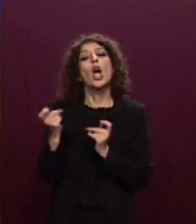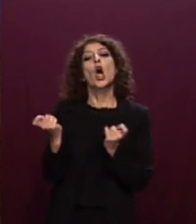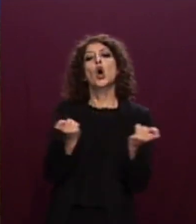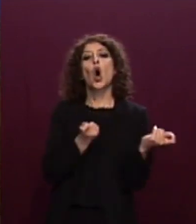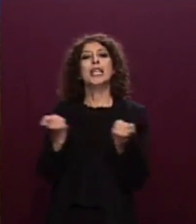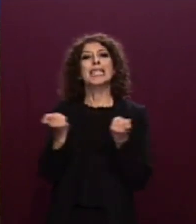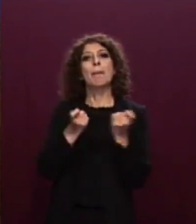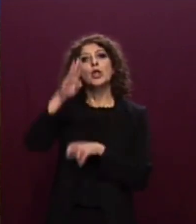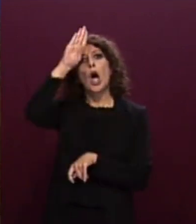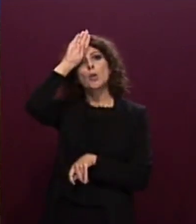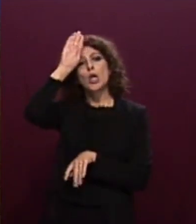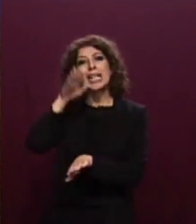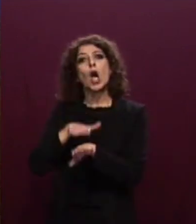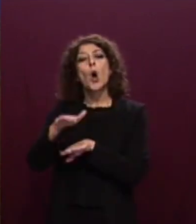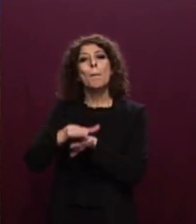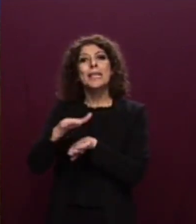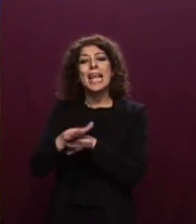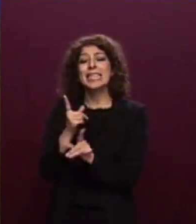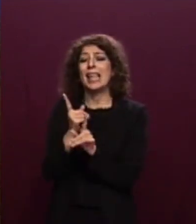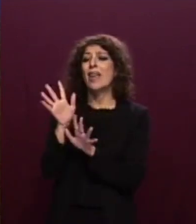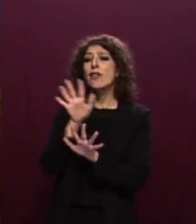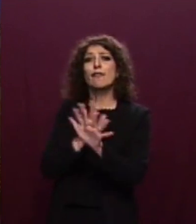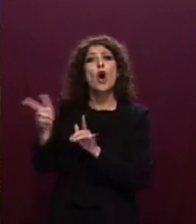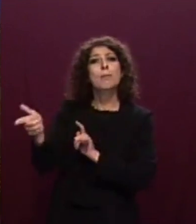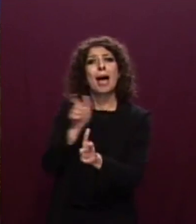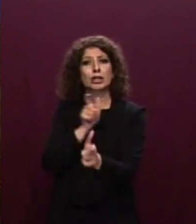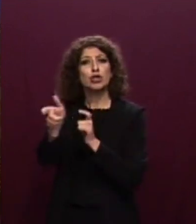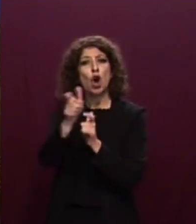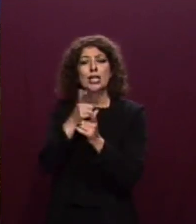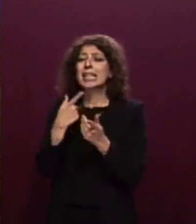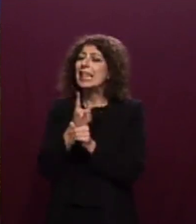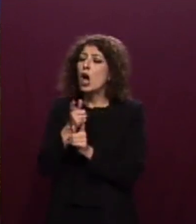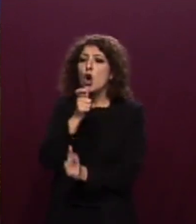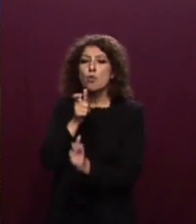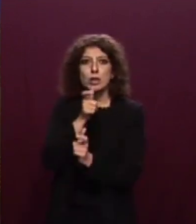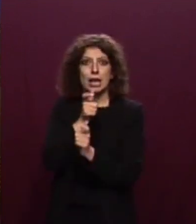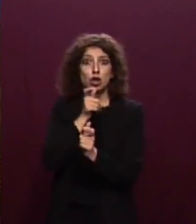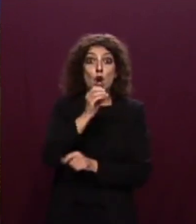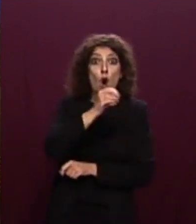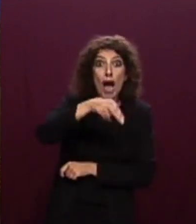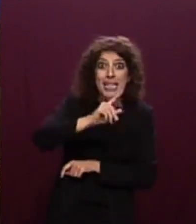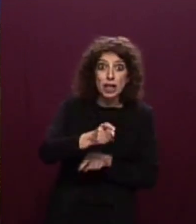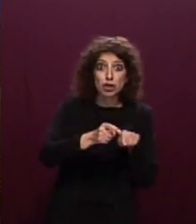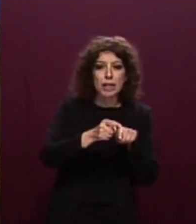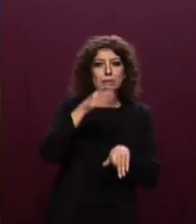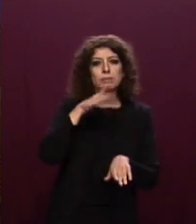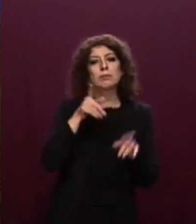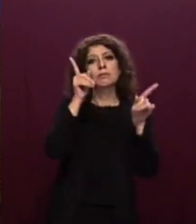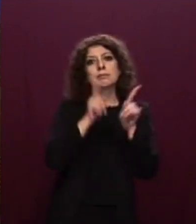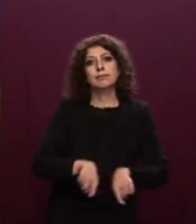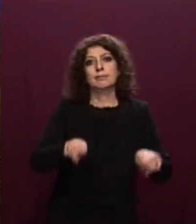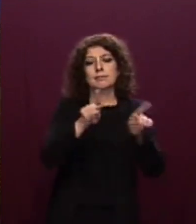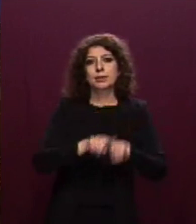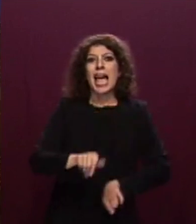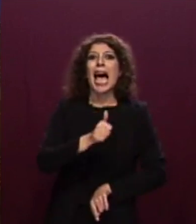scambiando flussi informativi, tempestivi e completi. Evidente che se le ONG agiscono sistematicamente in modo autonomo,